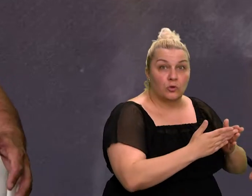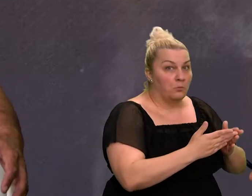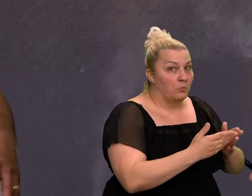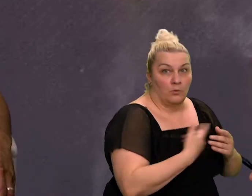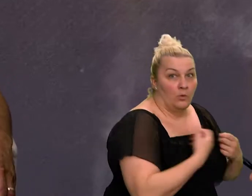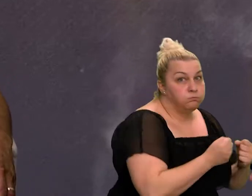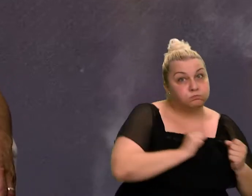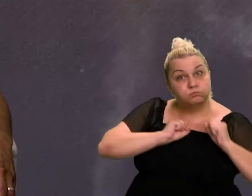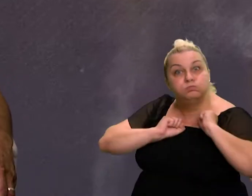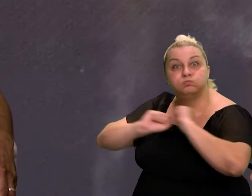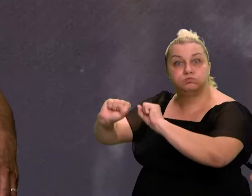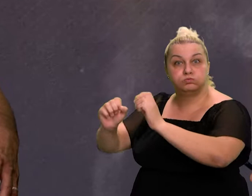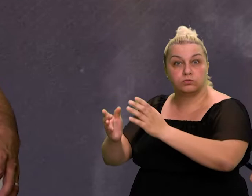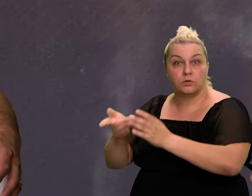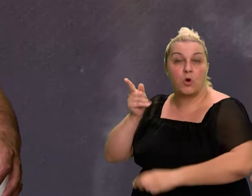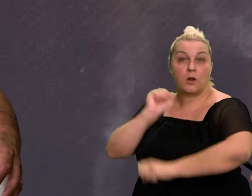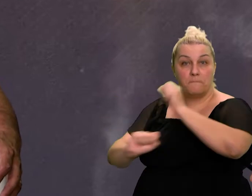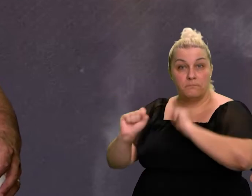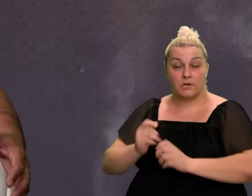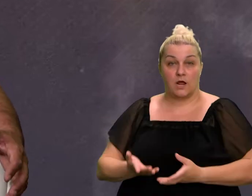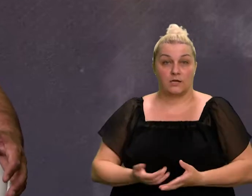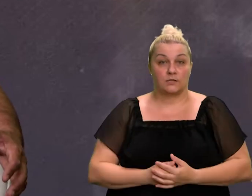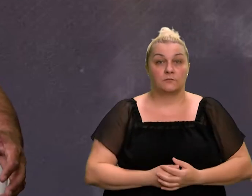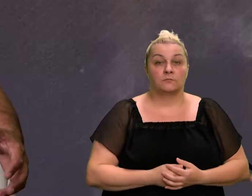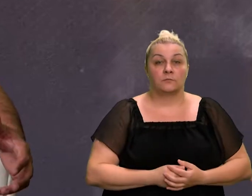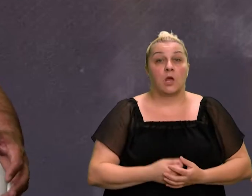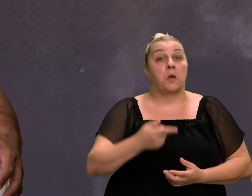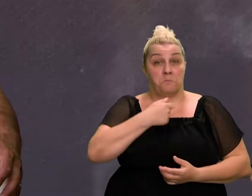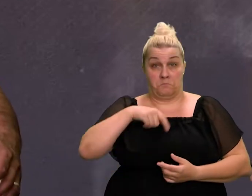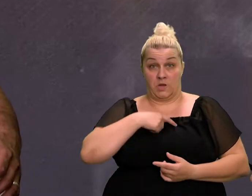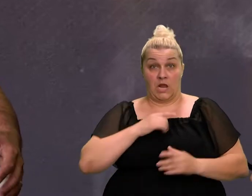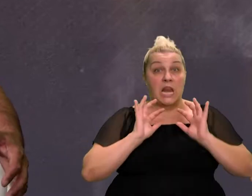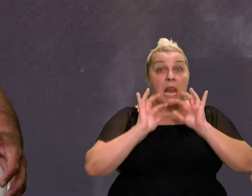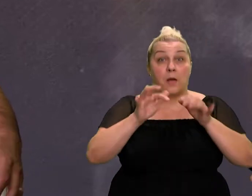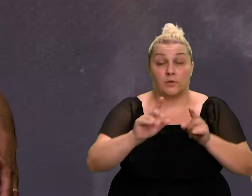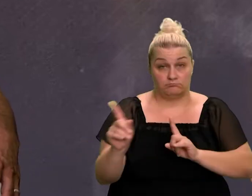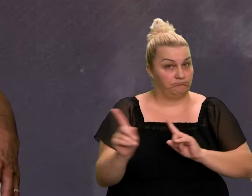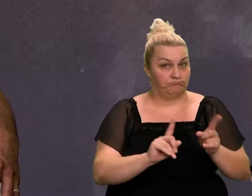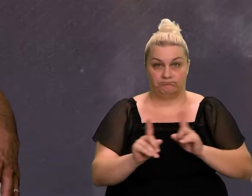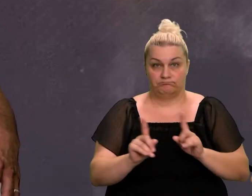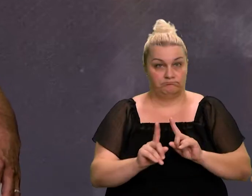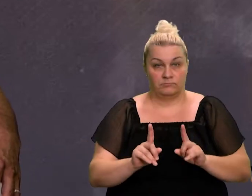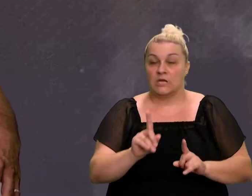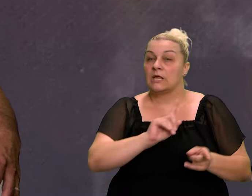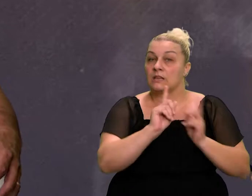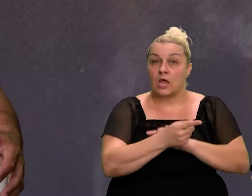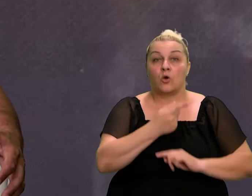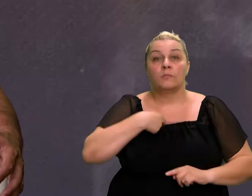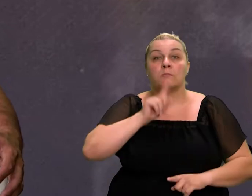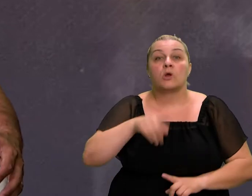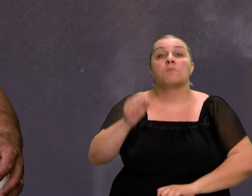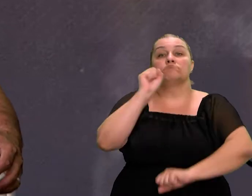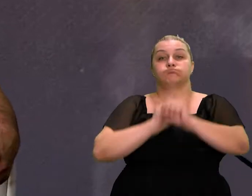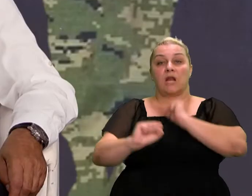ti kao čovjek se moraš odupriti. Moraš jednostavno se, mi nismo napadali, mi smo došli u situaciju da se mi